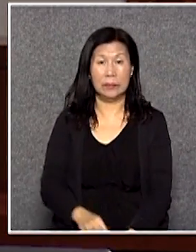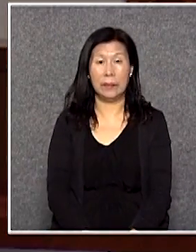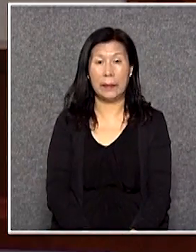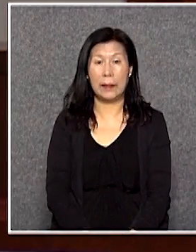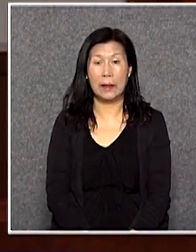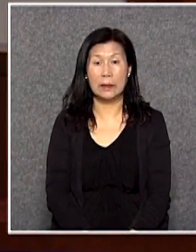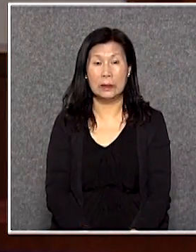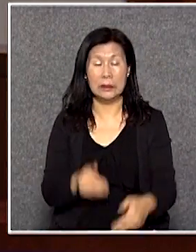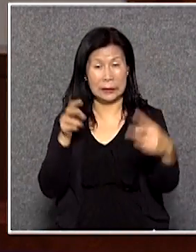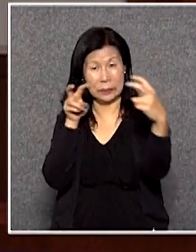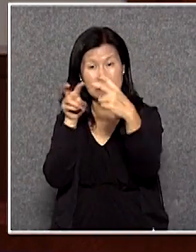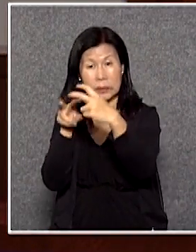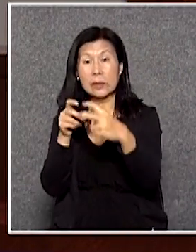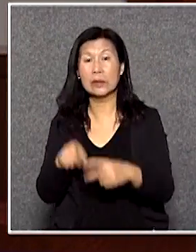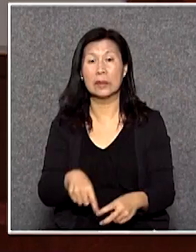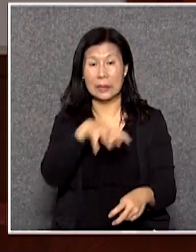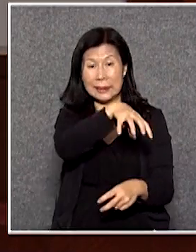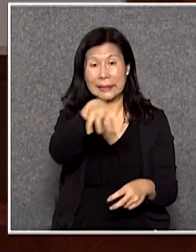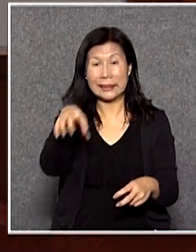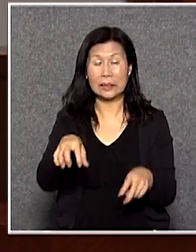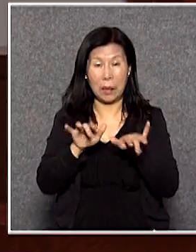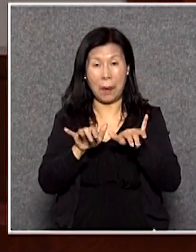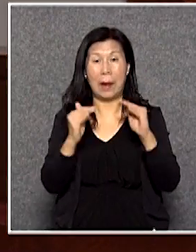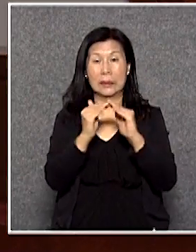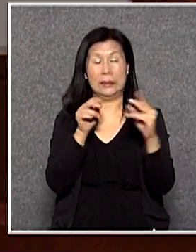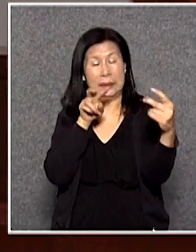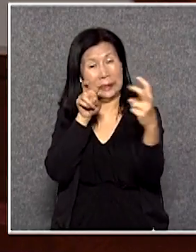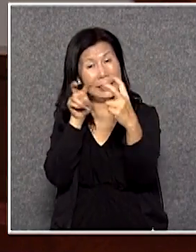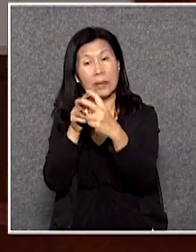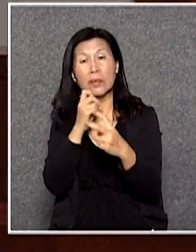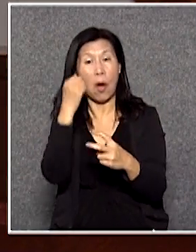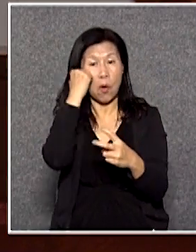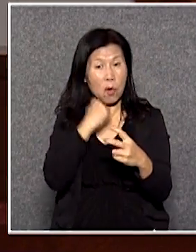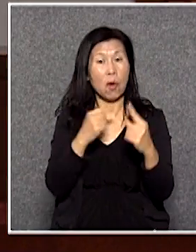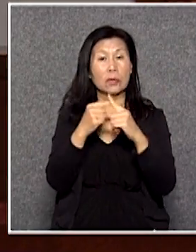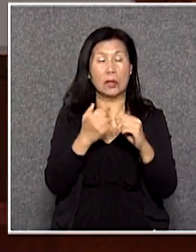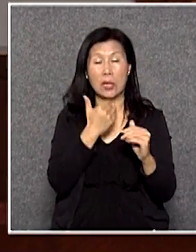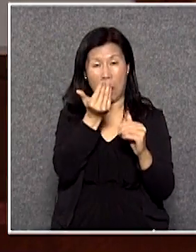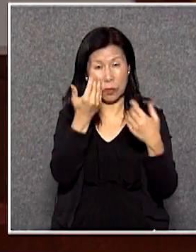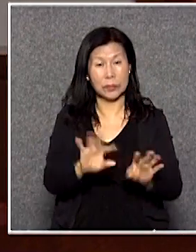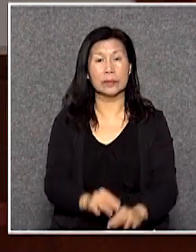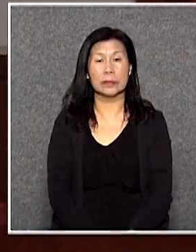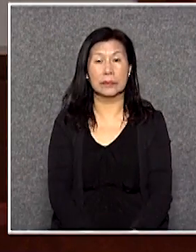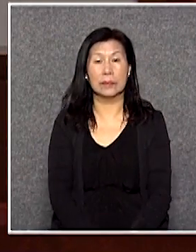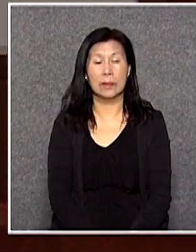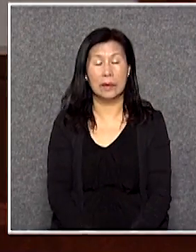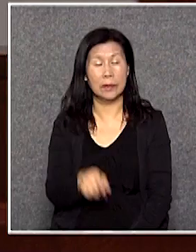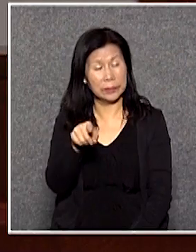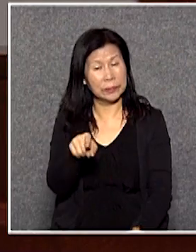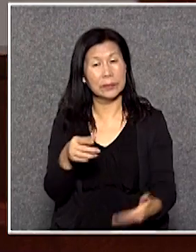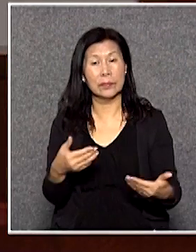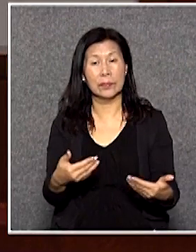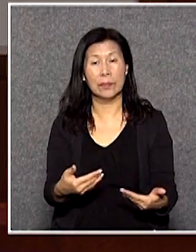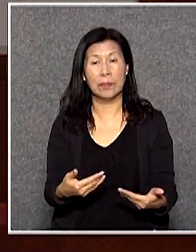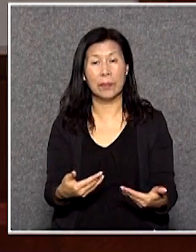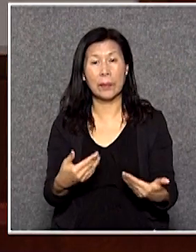接觸到即是在他的地區辦事處接觸到那些長者的投訴這些呢都是